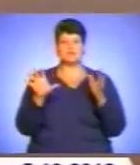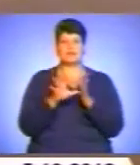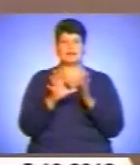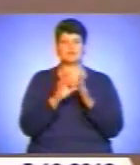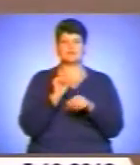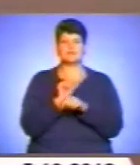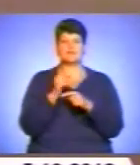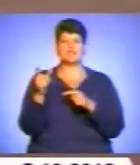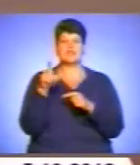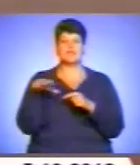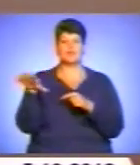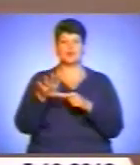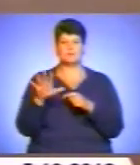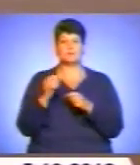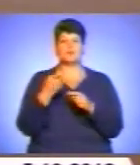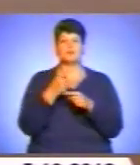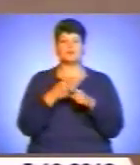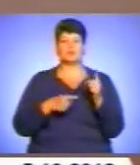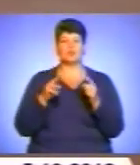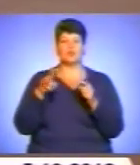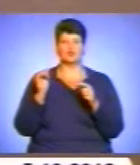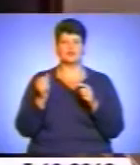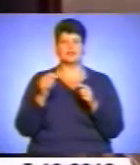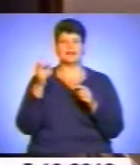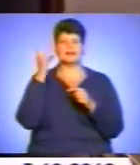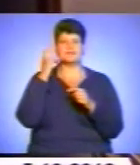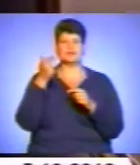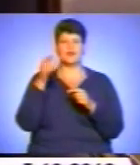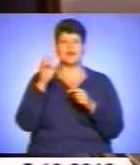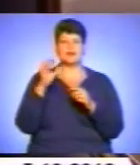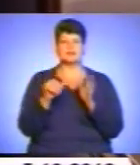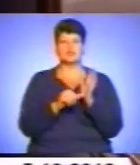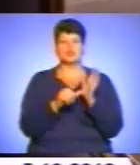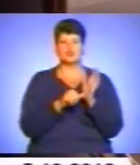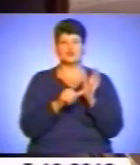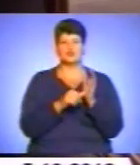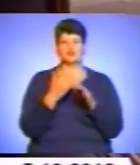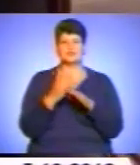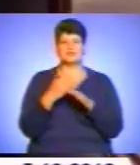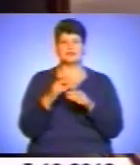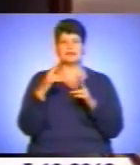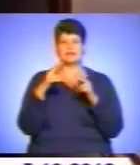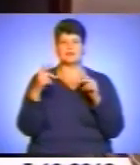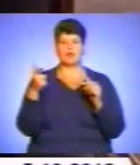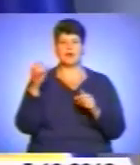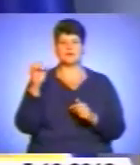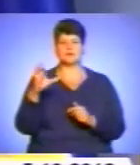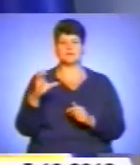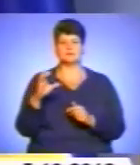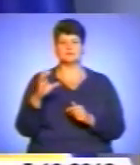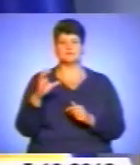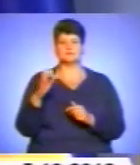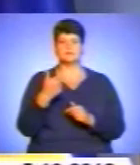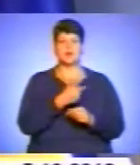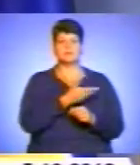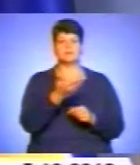Потужність станції становитиме половину потужності Київської ГЕС. І майже шосту частину Дніпро ГЕС, запевнив глава держави. Ми з